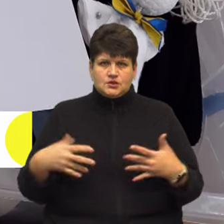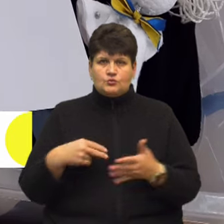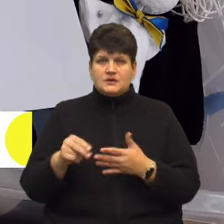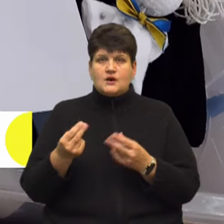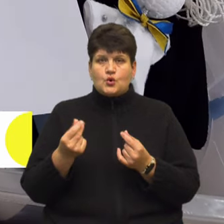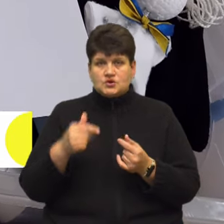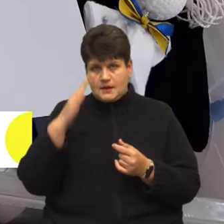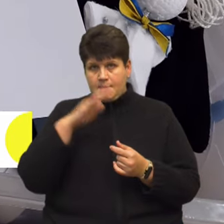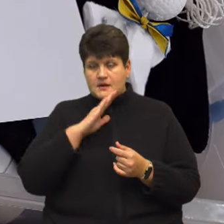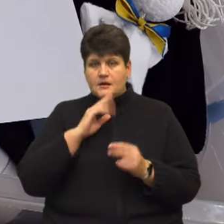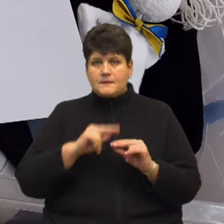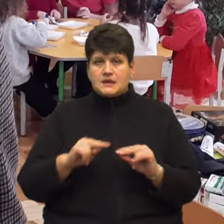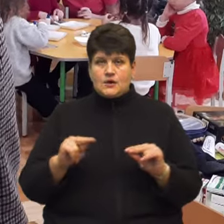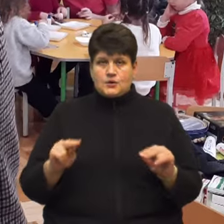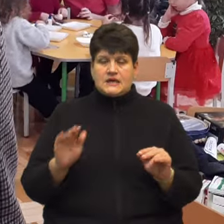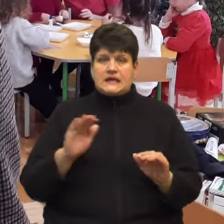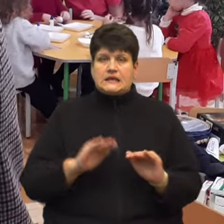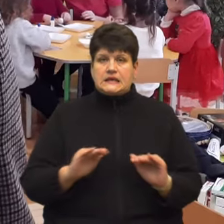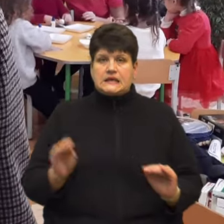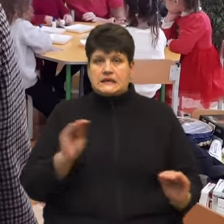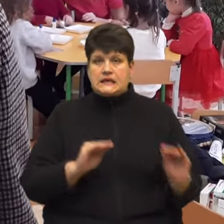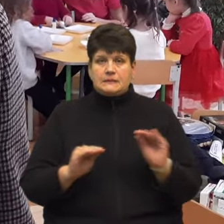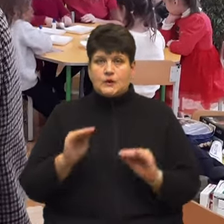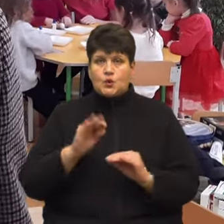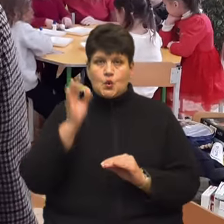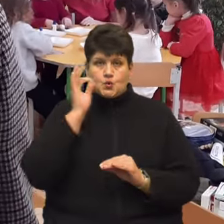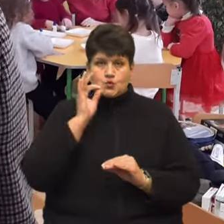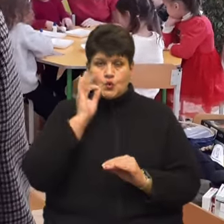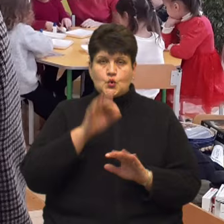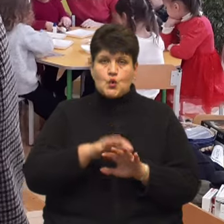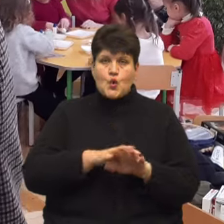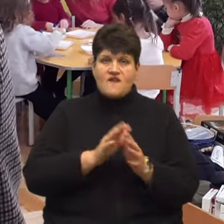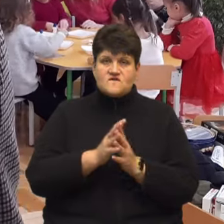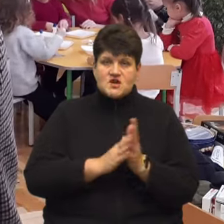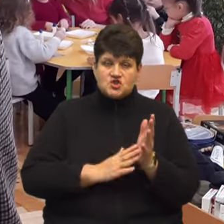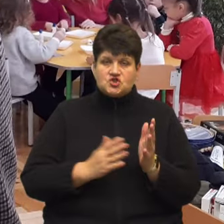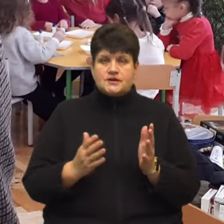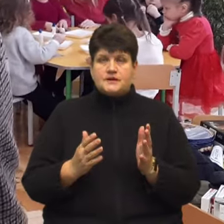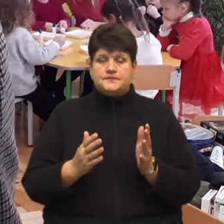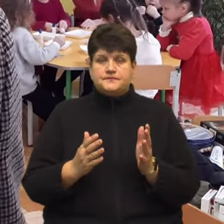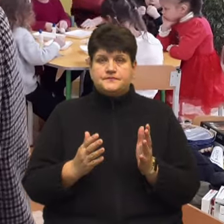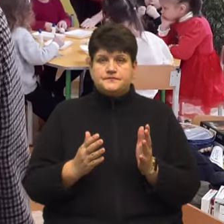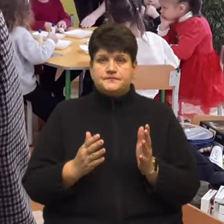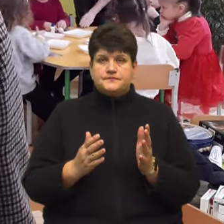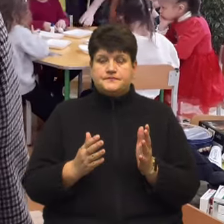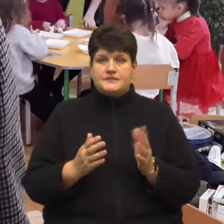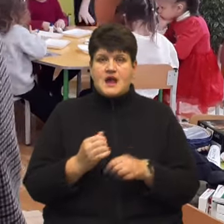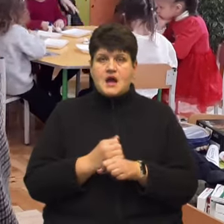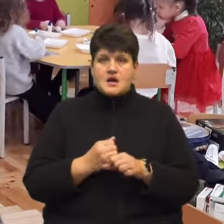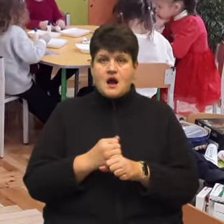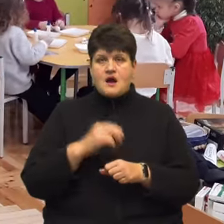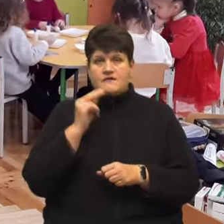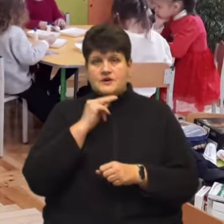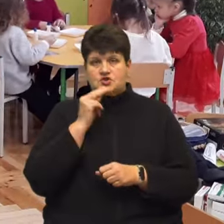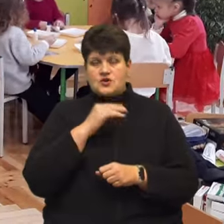дитсадка. Діти пакують солодощі, рукавички, каву, чай,